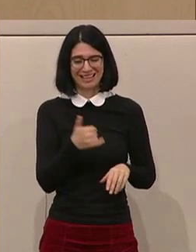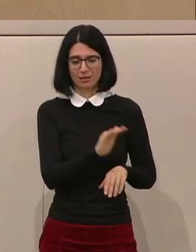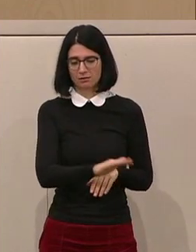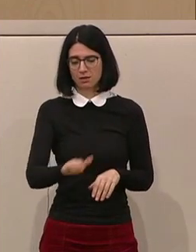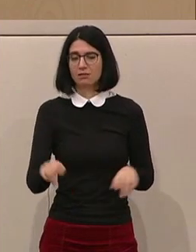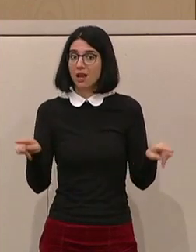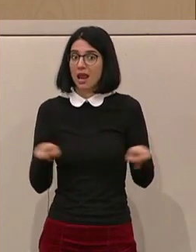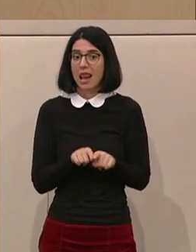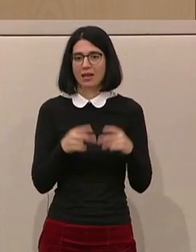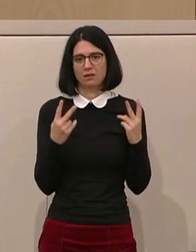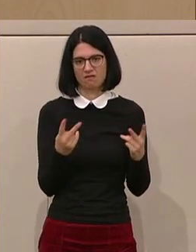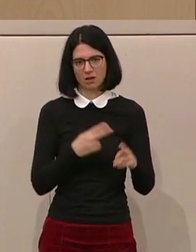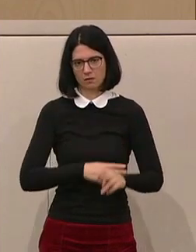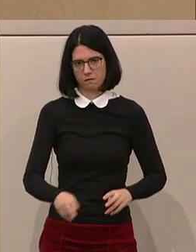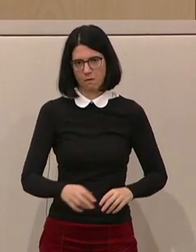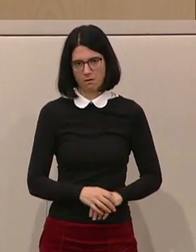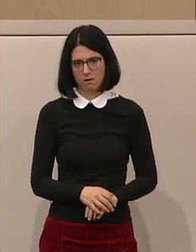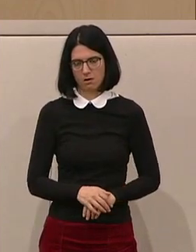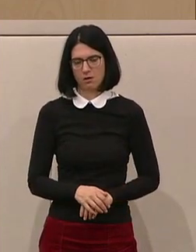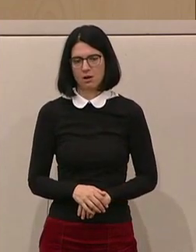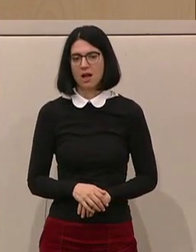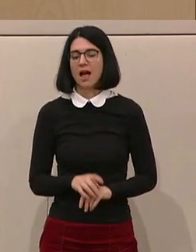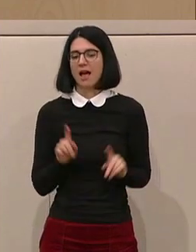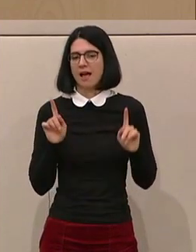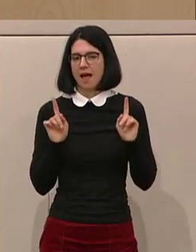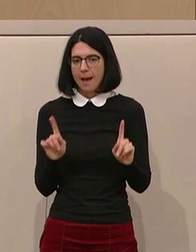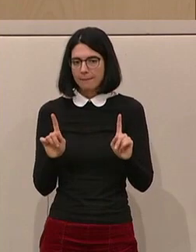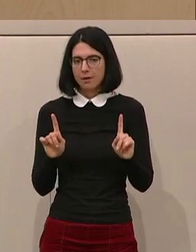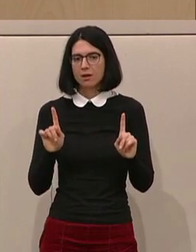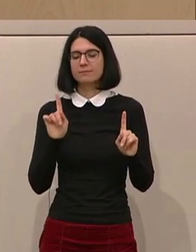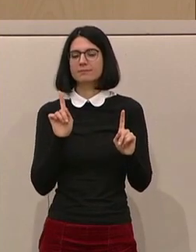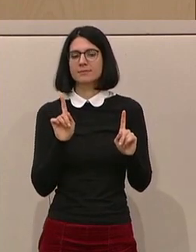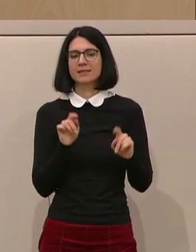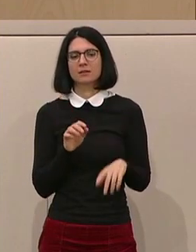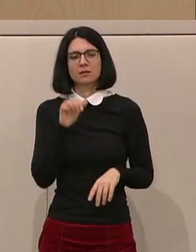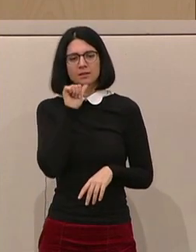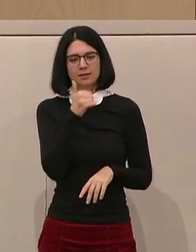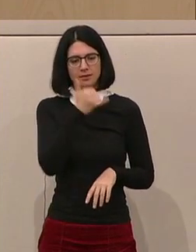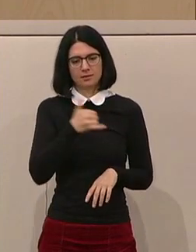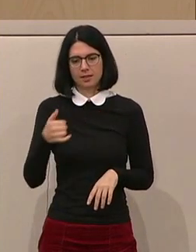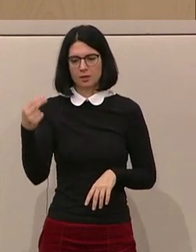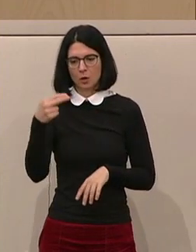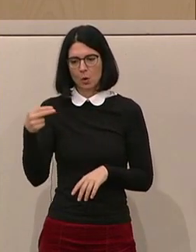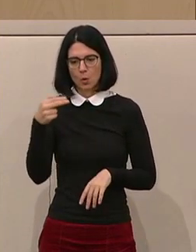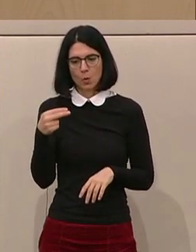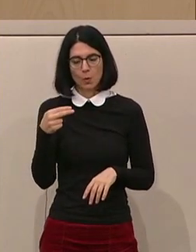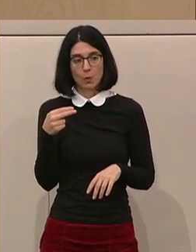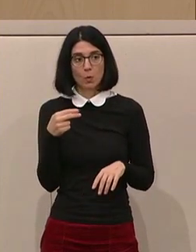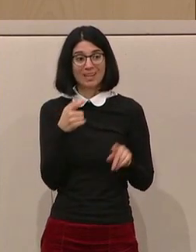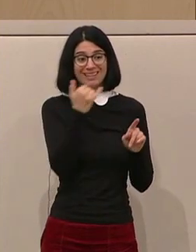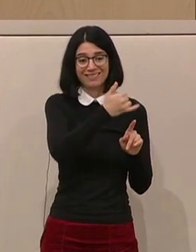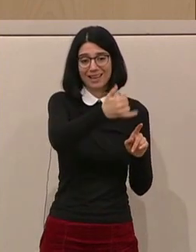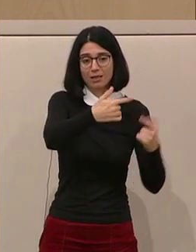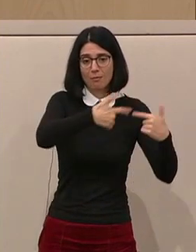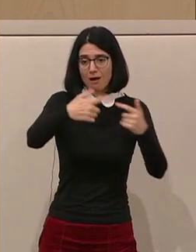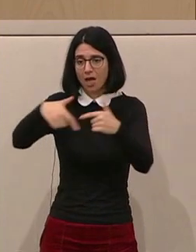gleich viel wert. Aber allerdings ist nicht jeder Euro in jedem Land gleich